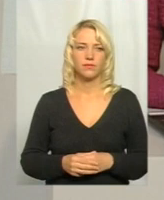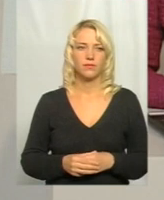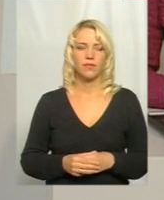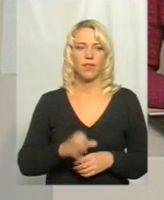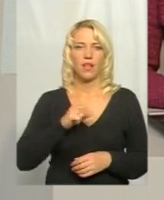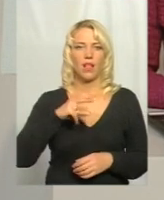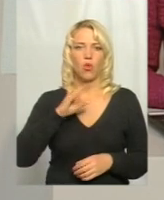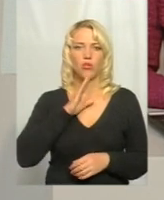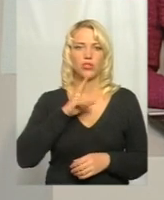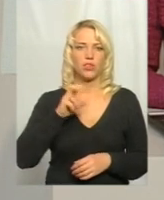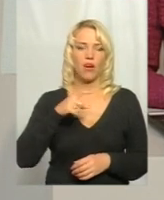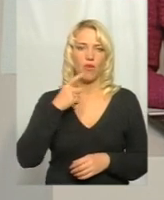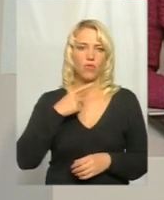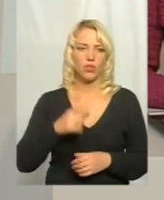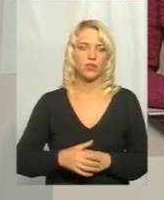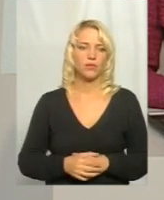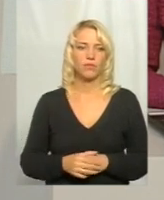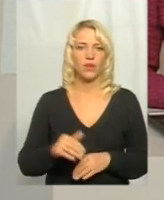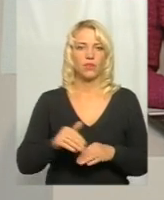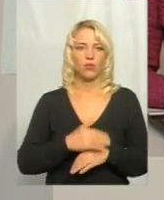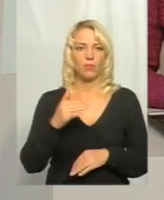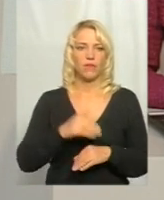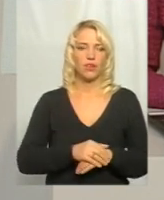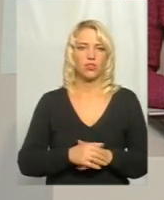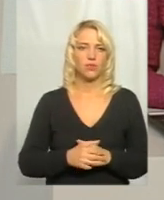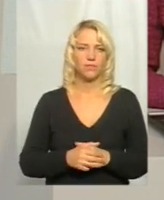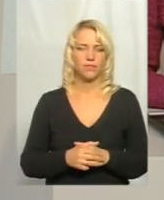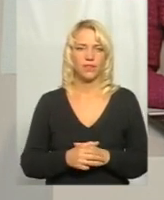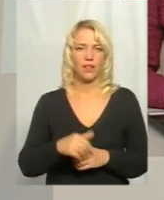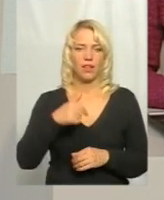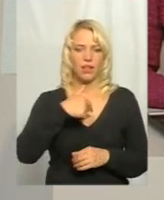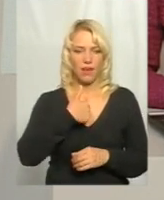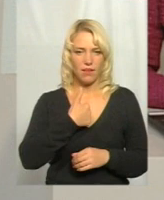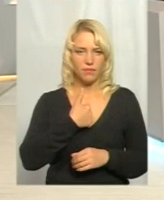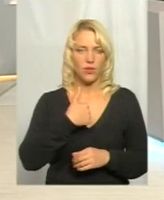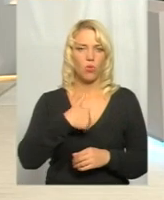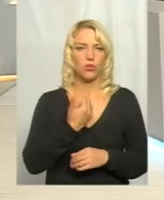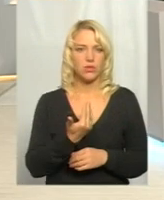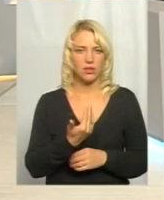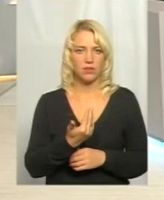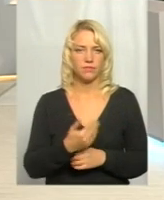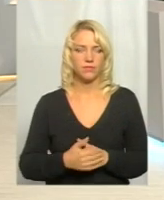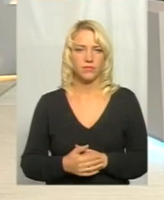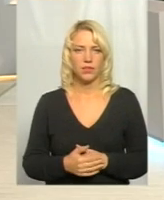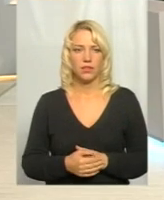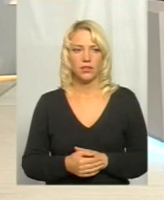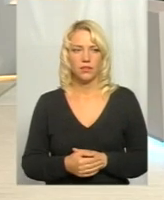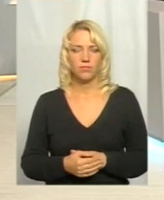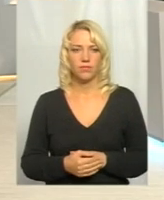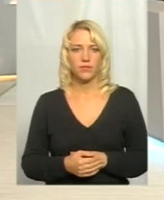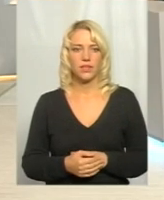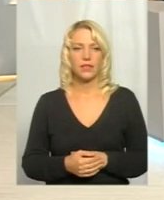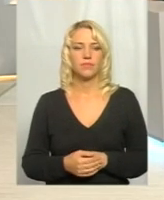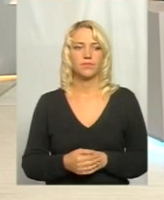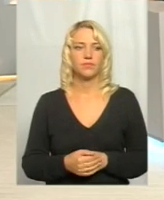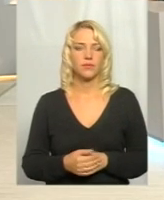Алло. Здравствуйте, слухаємо вас. Добрий вечір. Я хотіла… Алло, це я